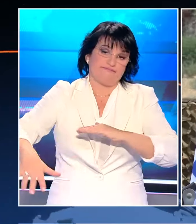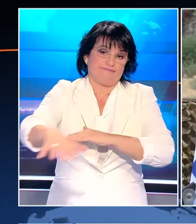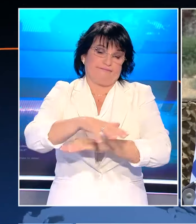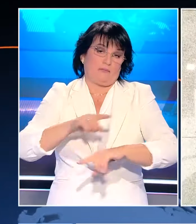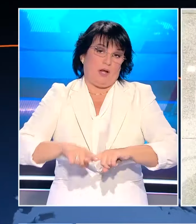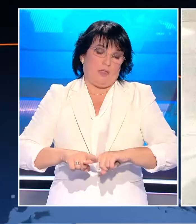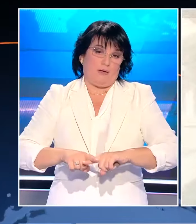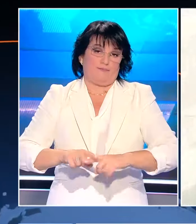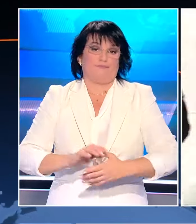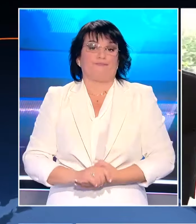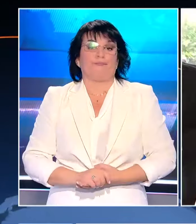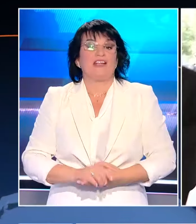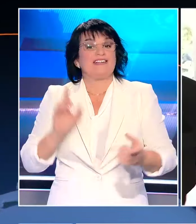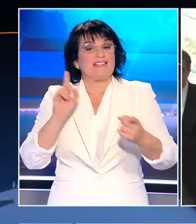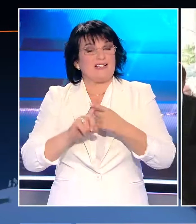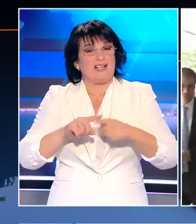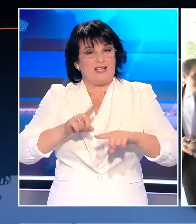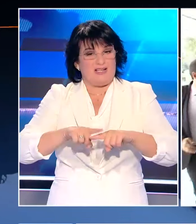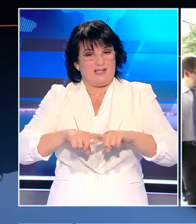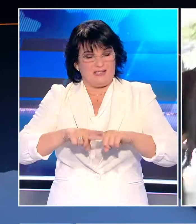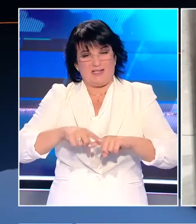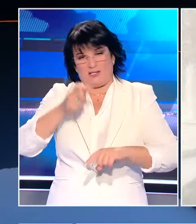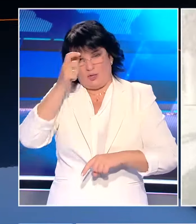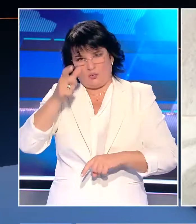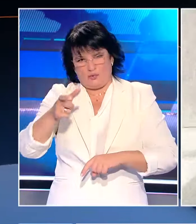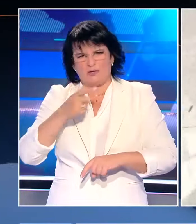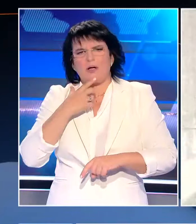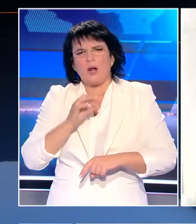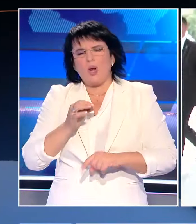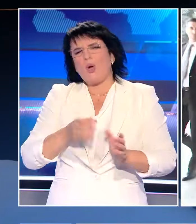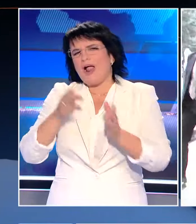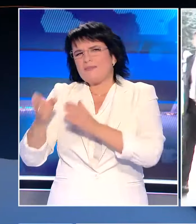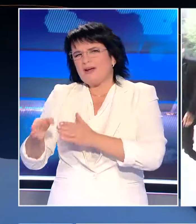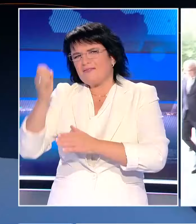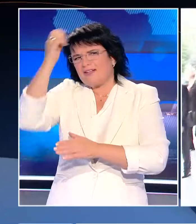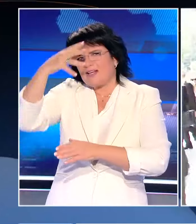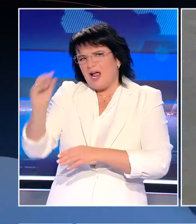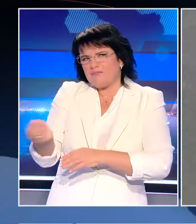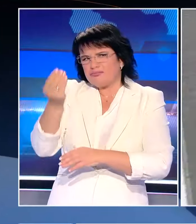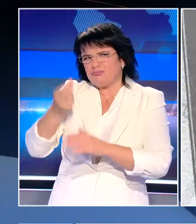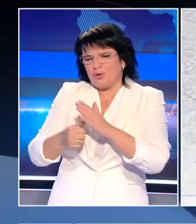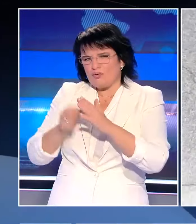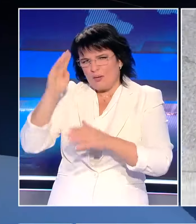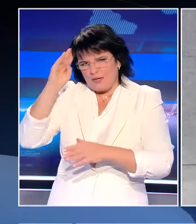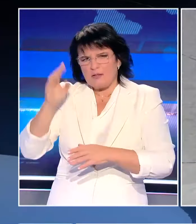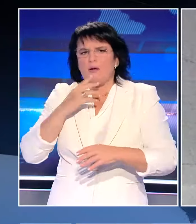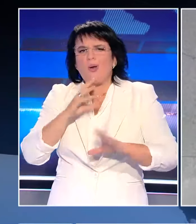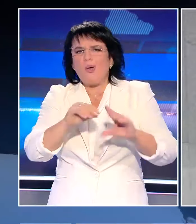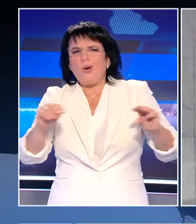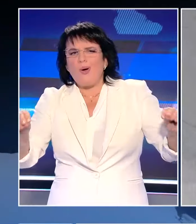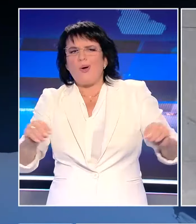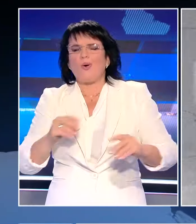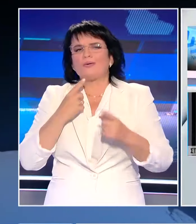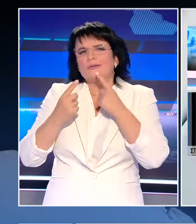μας δικαιώματα. Η συνάντηση για τα ελληνοτουρκικά θα γίνει στη σκιά της εκλογής Τραμπ, αλλά και των αιχμών που ακούστηκαν για